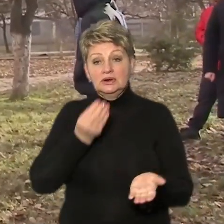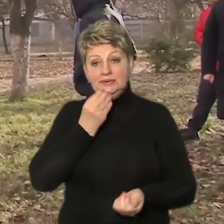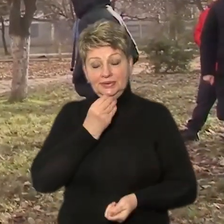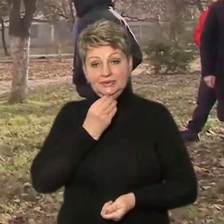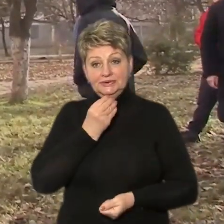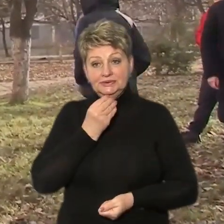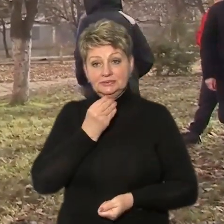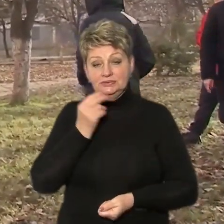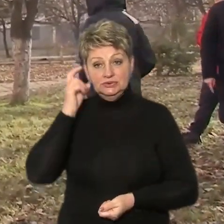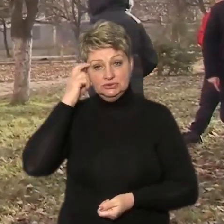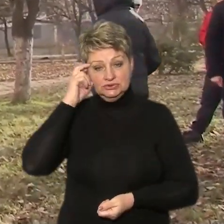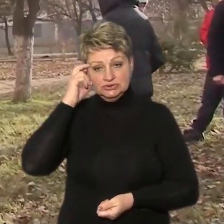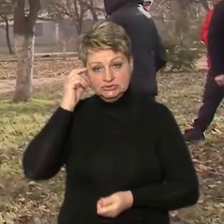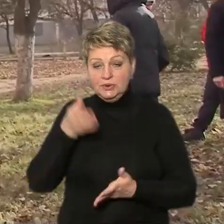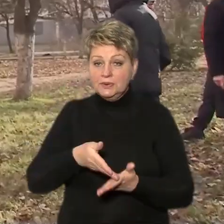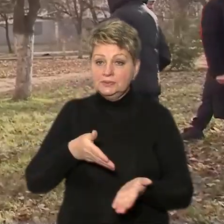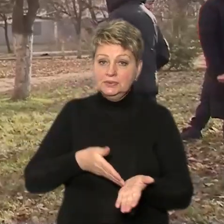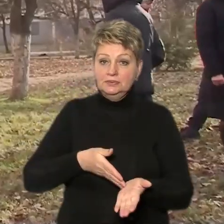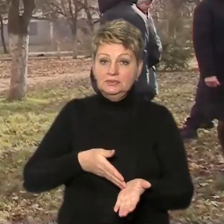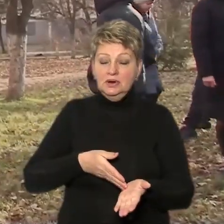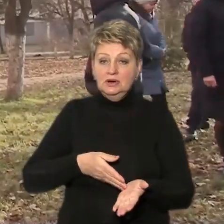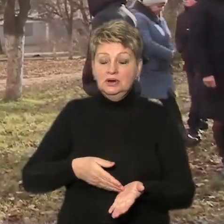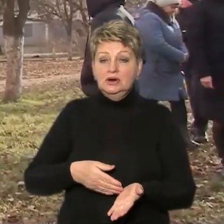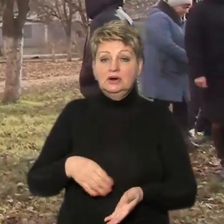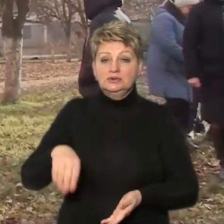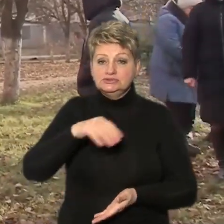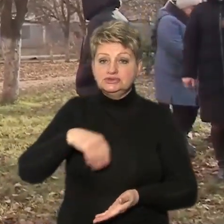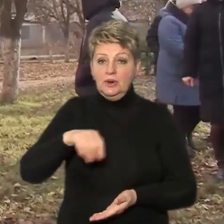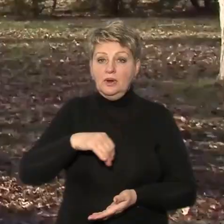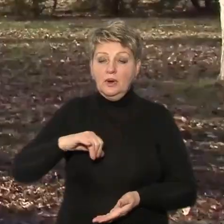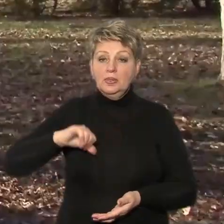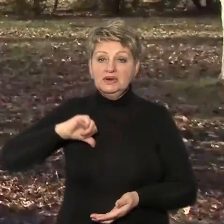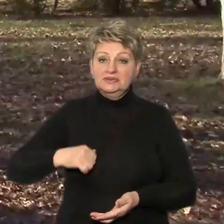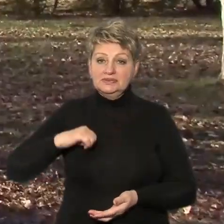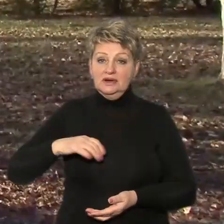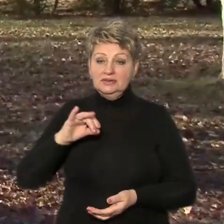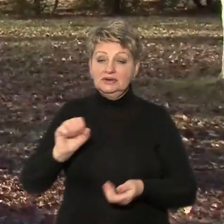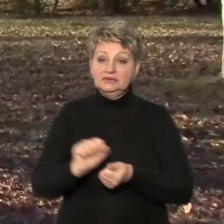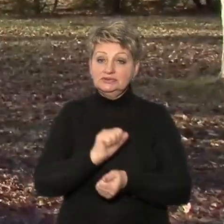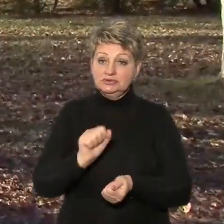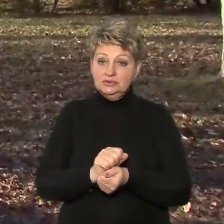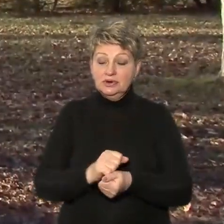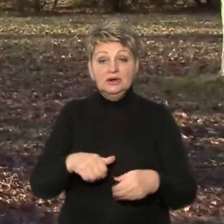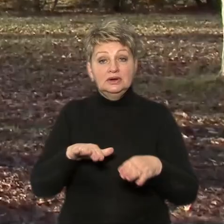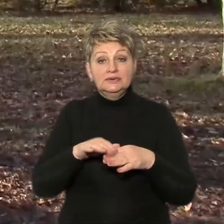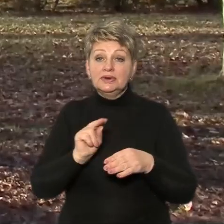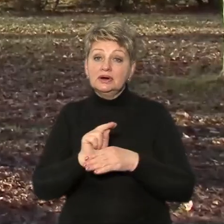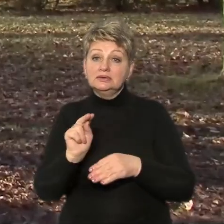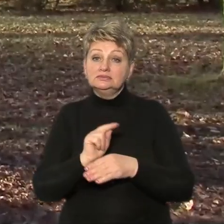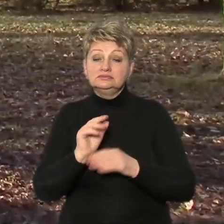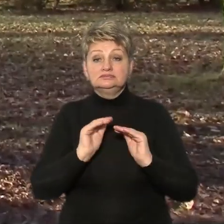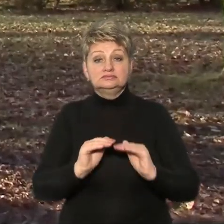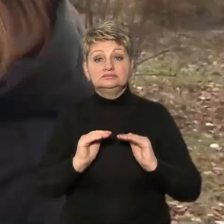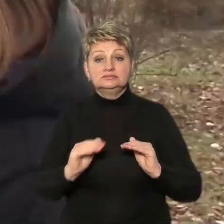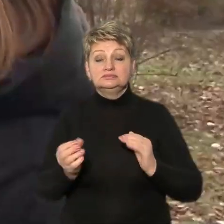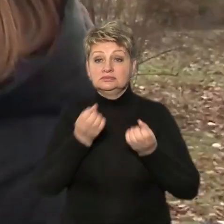чорний хліб, солоне, сало та сухарі. Таким чином виховують у дітей турботливе ставлення до